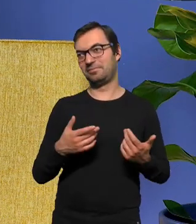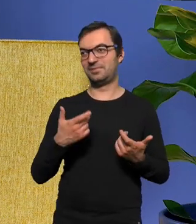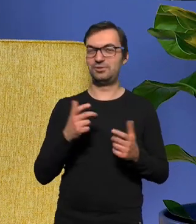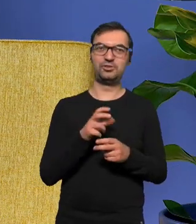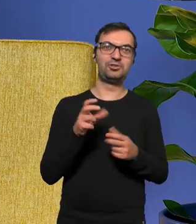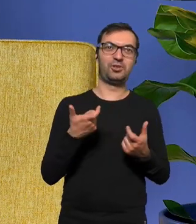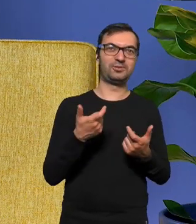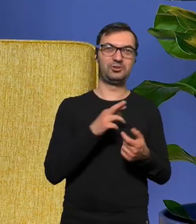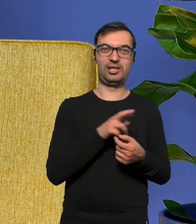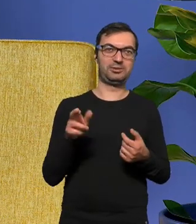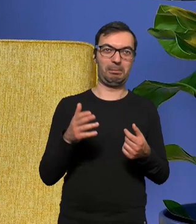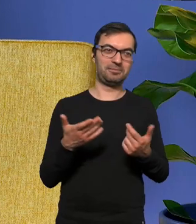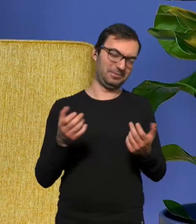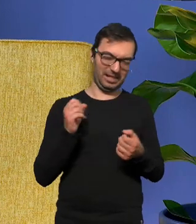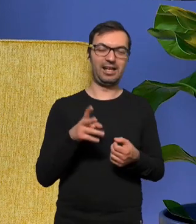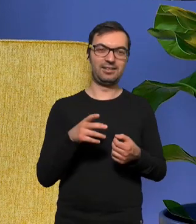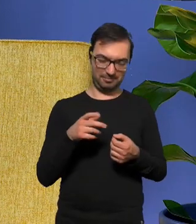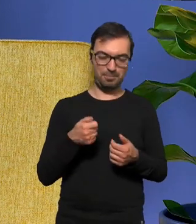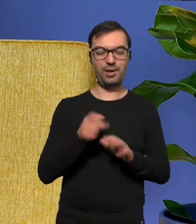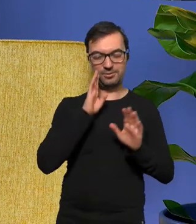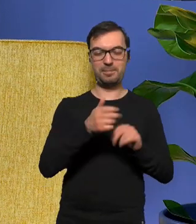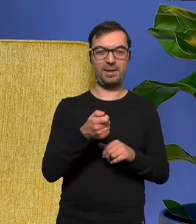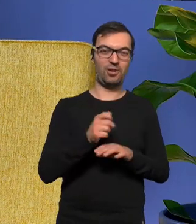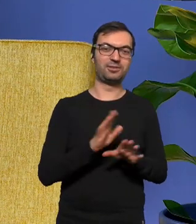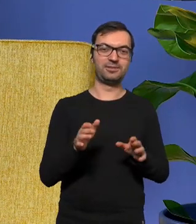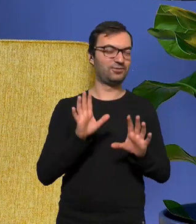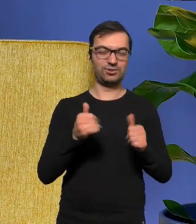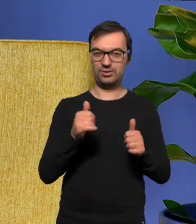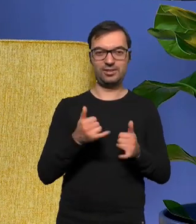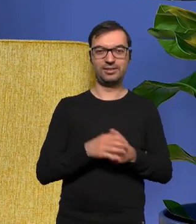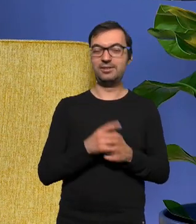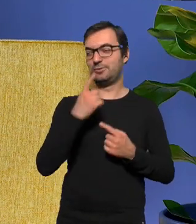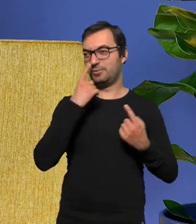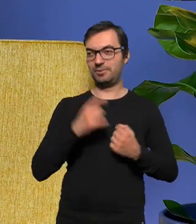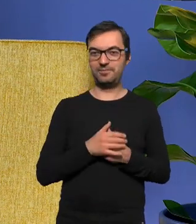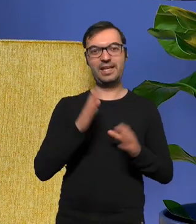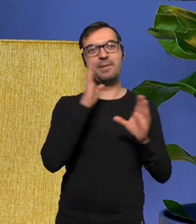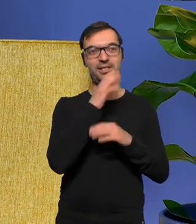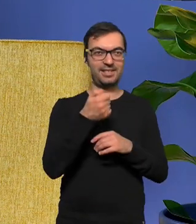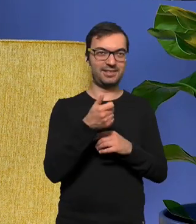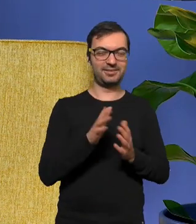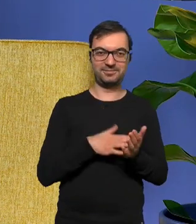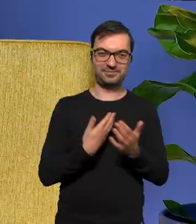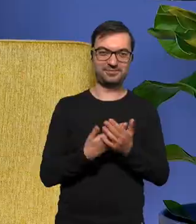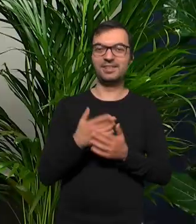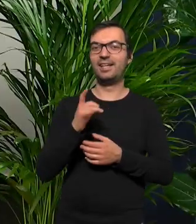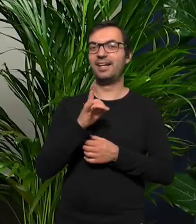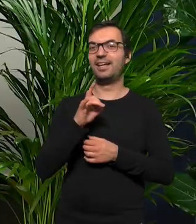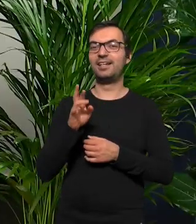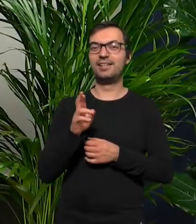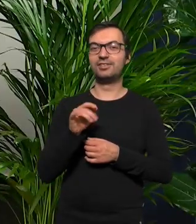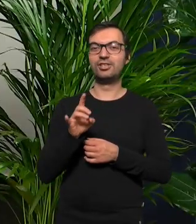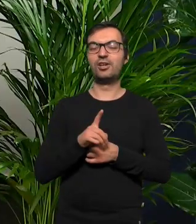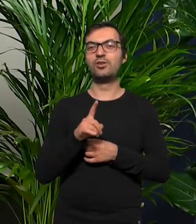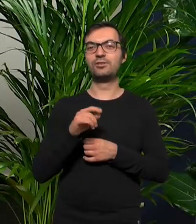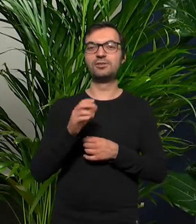czymś tak zostanę przy pilocie do czegokolwiek do klima na przykład Grzegorz Jasień